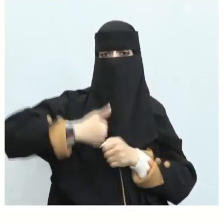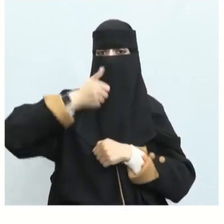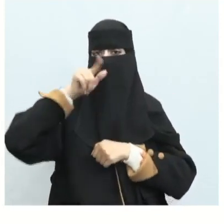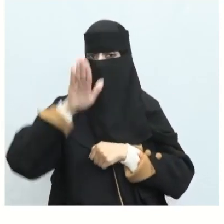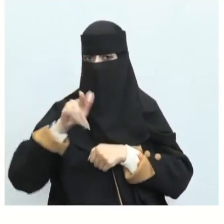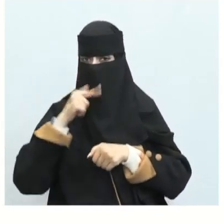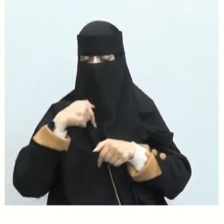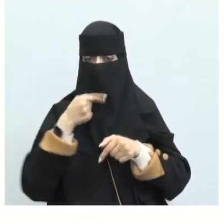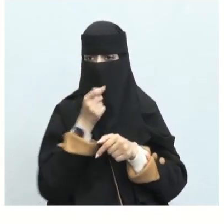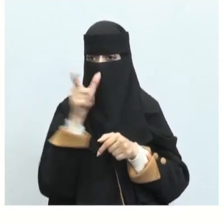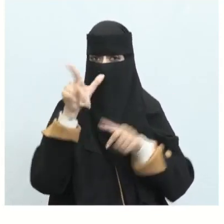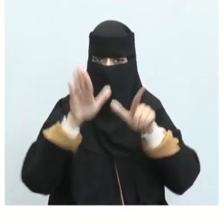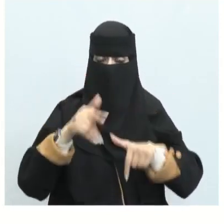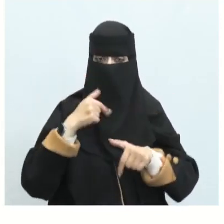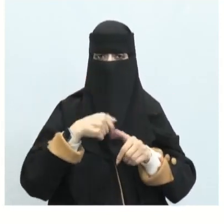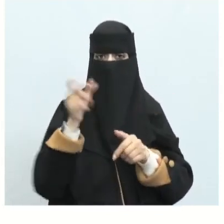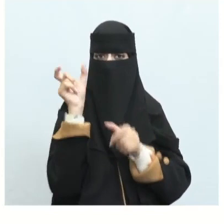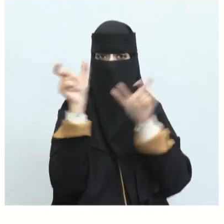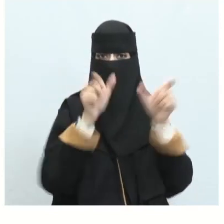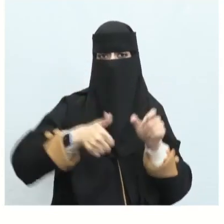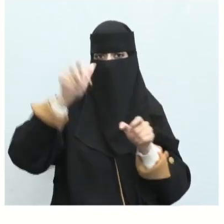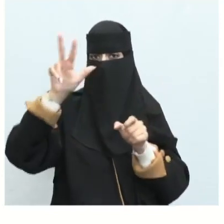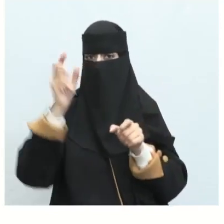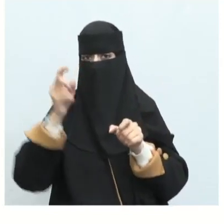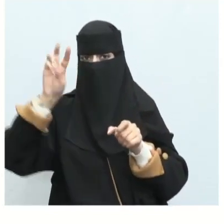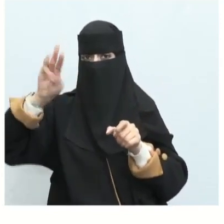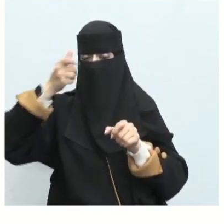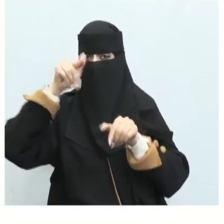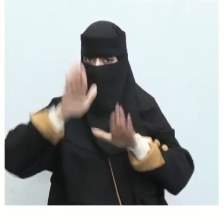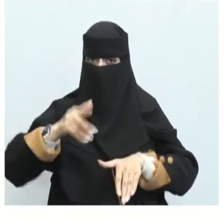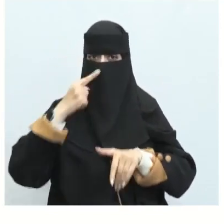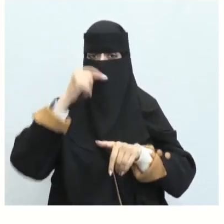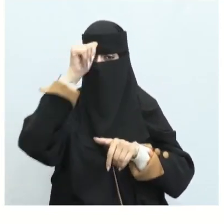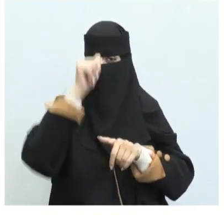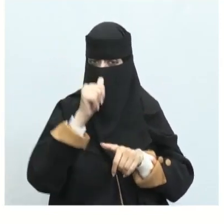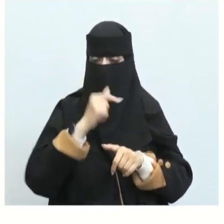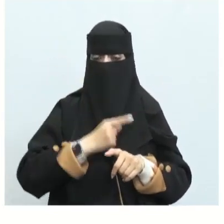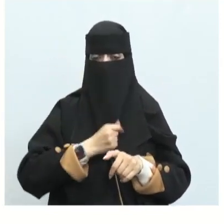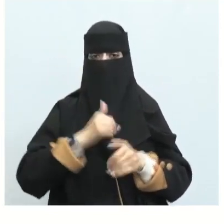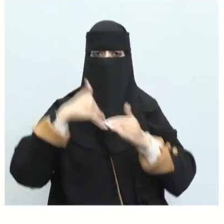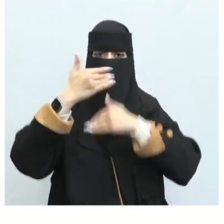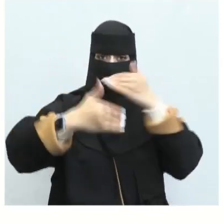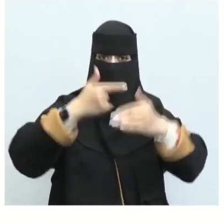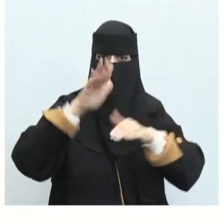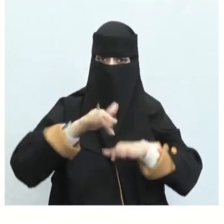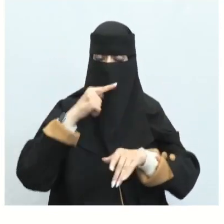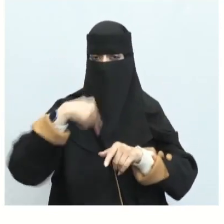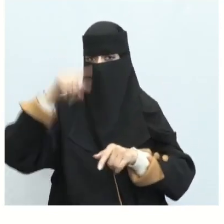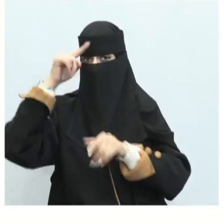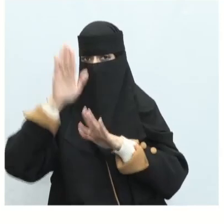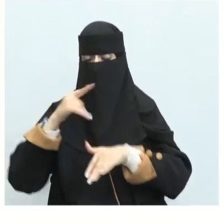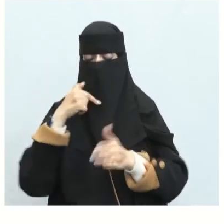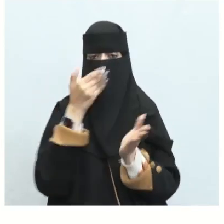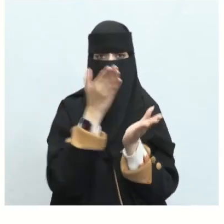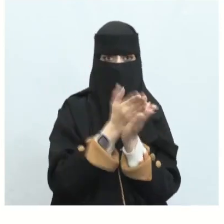والإدعاء وفي الرثاء سنجد الحزن واللوعة إلى آخره من تلك الألم مثلها يدعي على